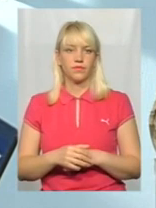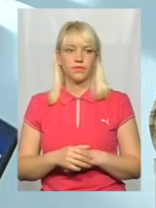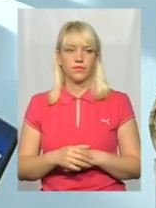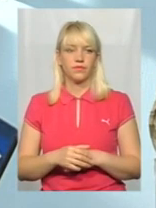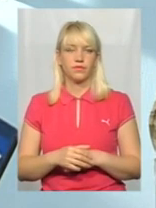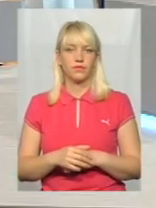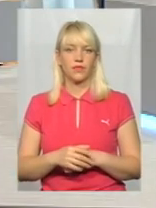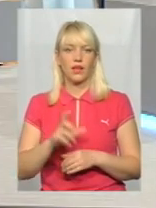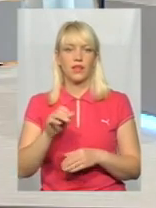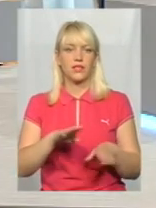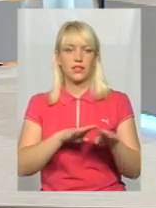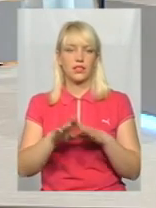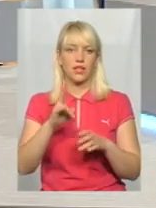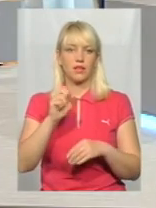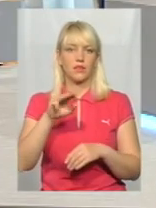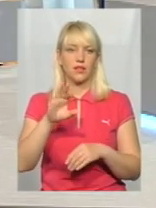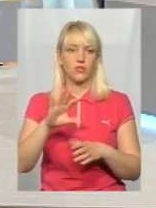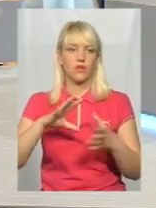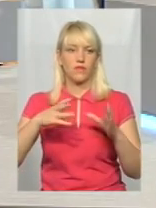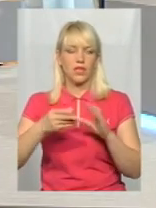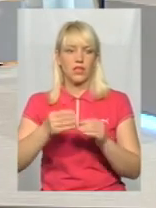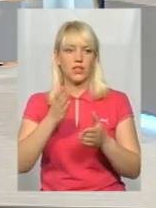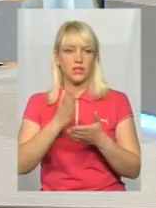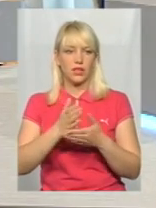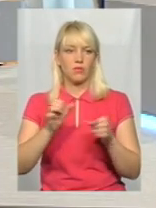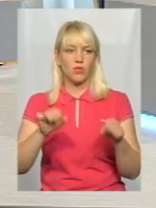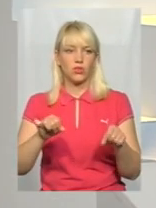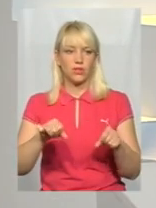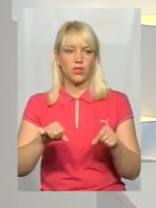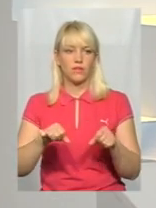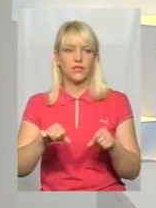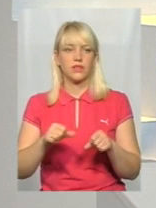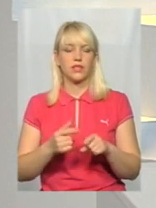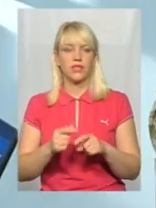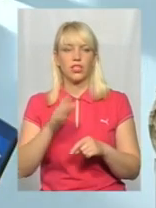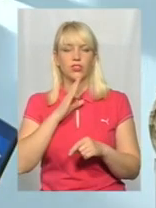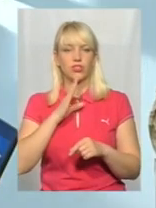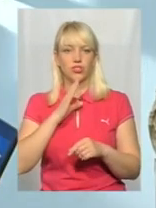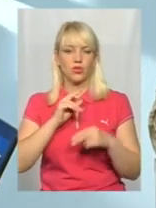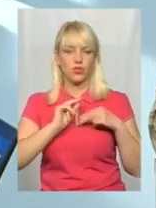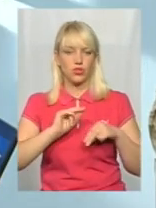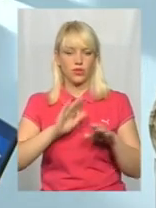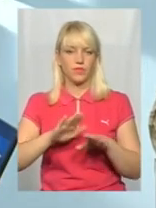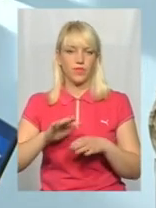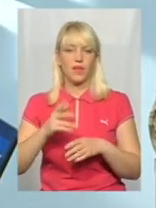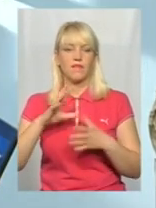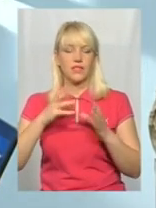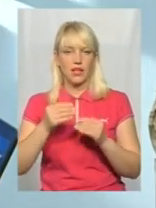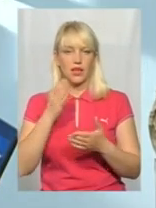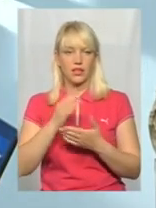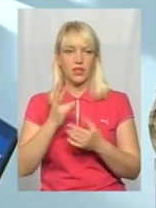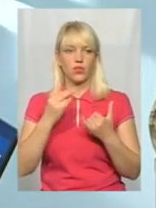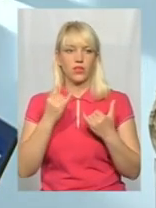А за стандартами НАТО взагалі є можливість жіночого загону, до прикладу? Взагалі то є, але на даний час